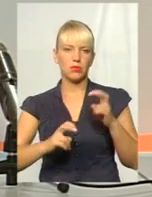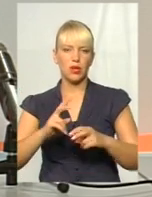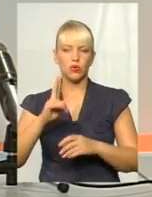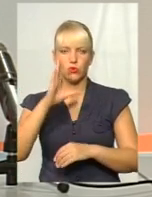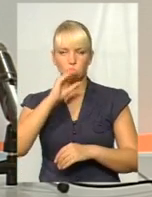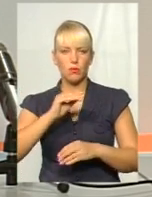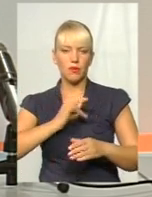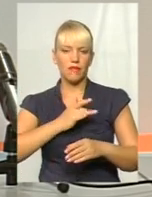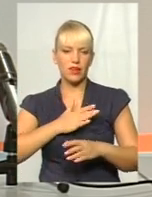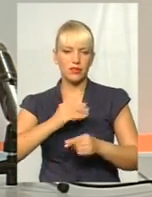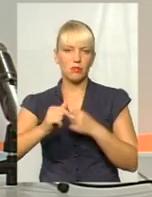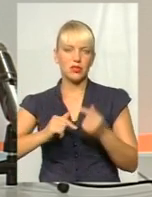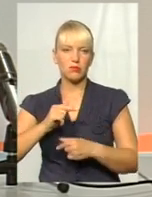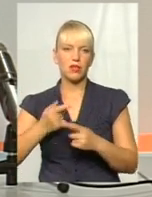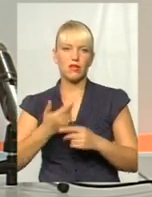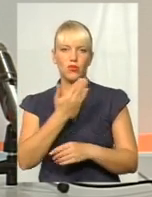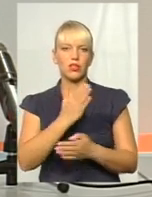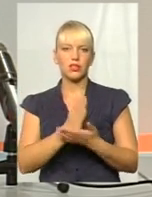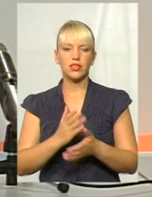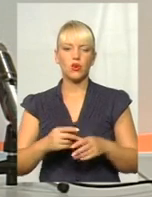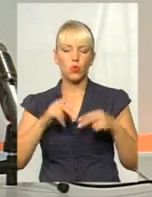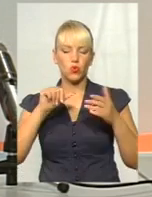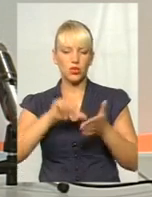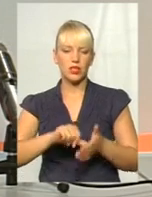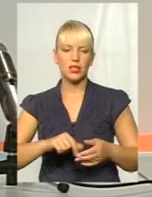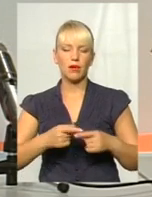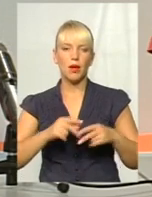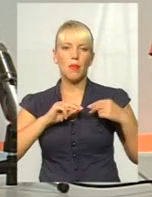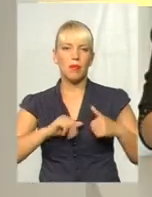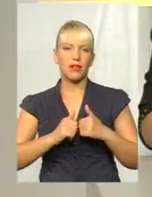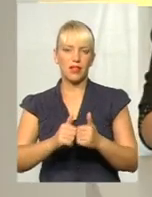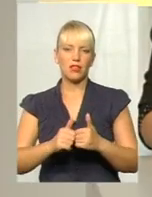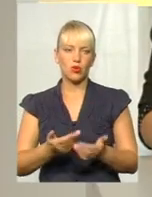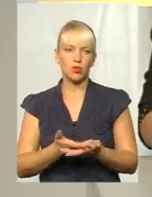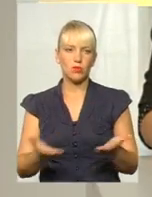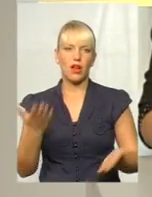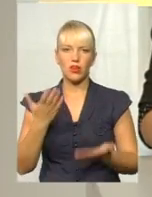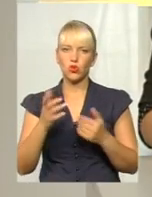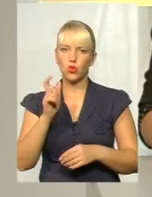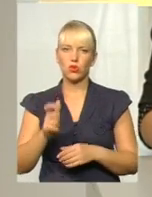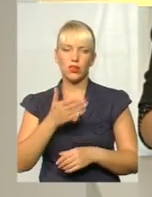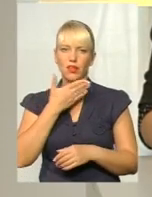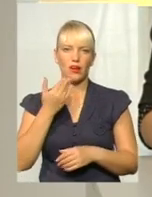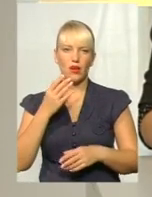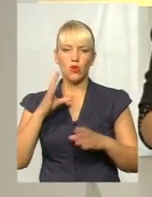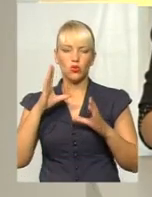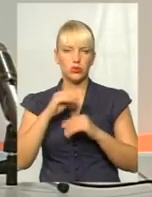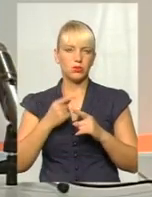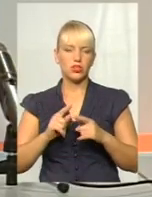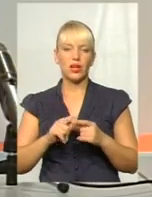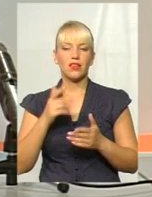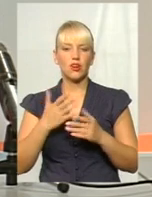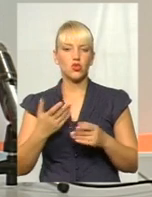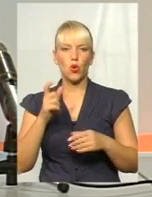приватні бізнесмени, вони є учасниками цієї партнерської платформи. А якщо людина неуспішна? Якщо людина неуспішна, то